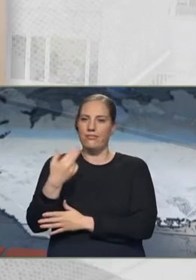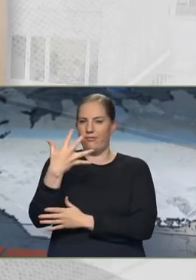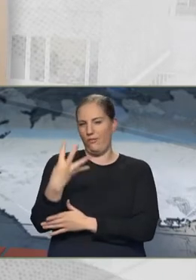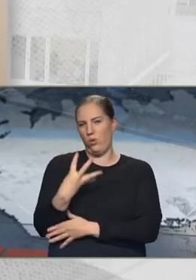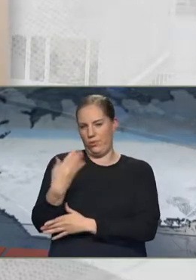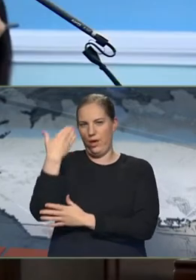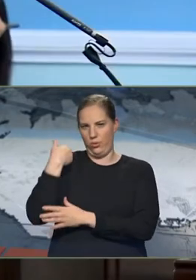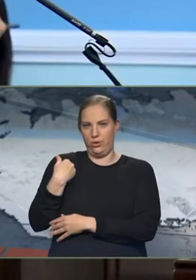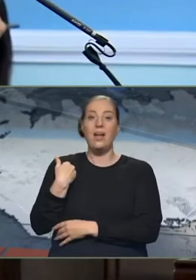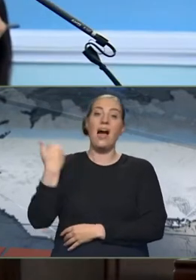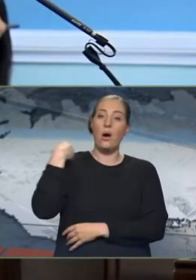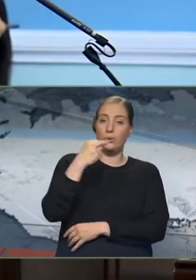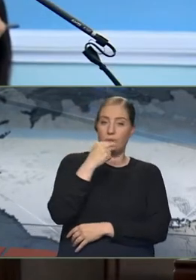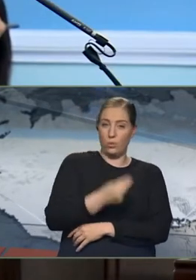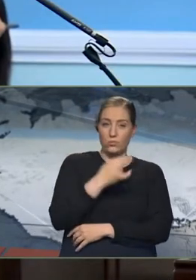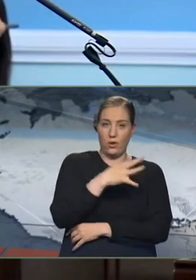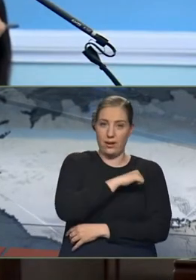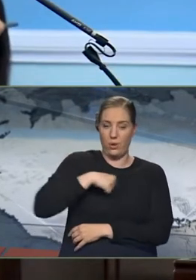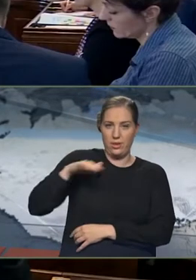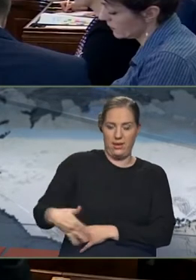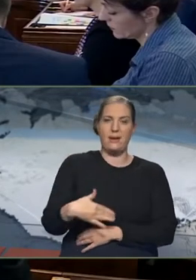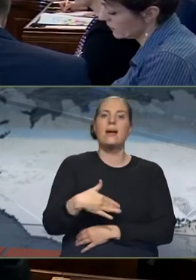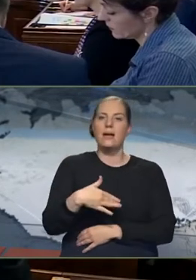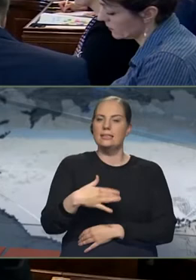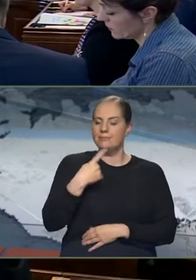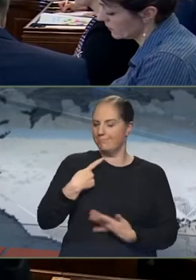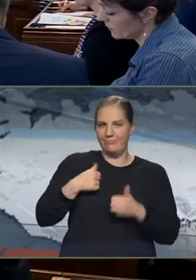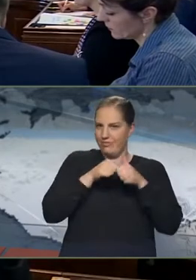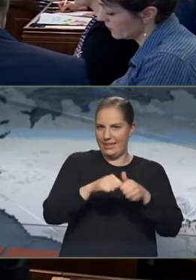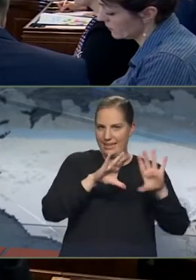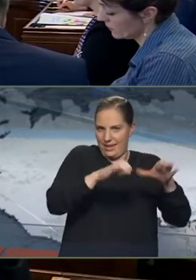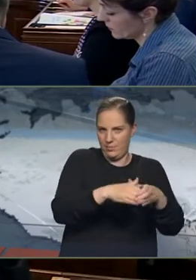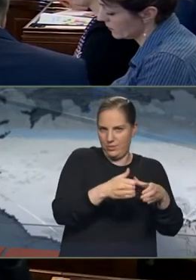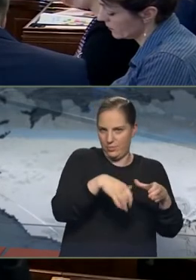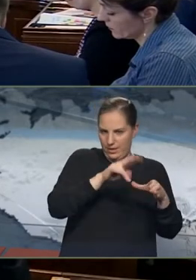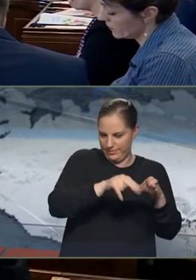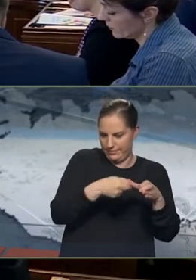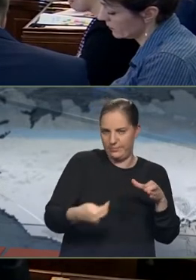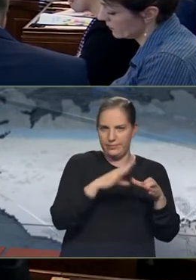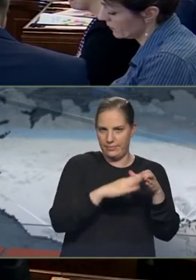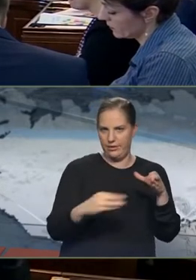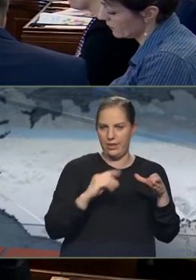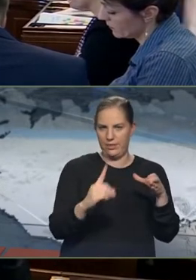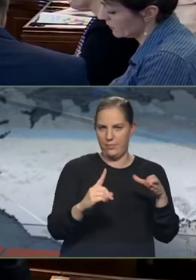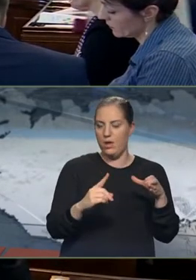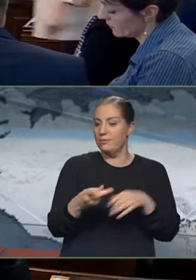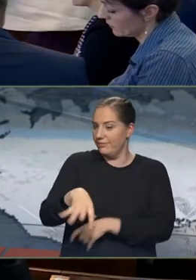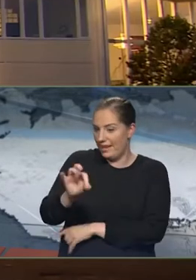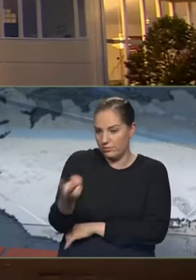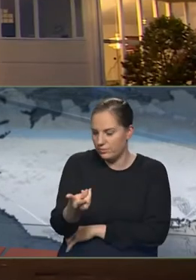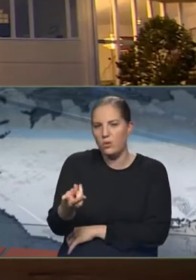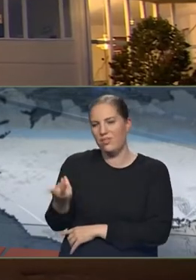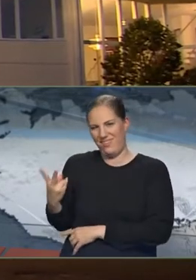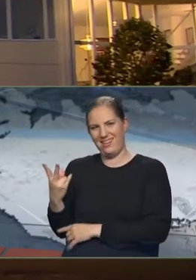Sigriður á Andersen þáverandi dómsmálar á þeirra veg frá niðustöðu hæfnisnemndar og þeir og tveir aðrir í 15 manna hópnum hlutu ekki embættin.